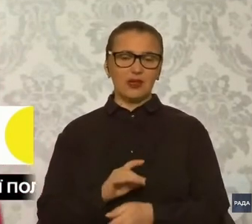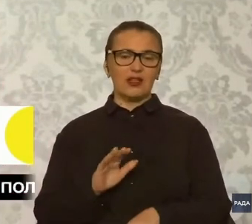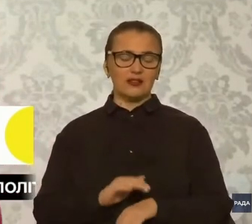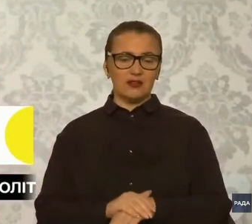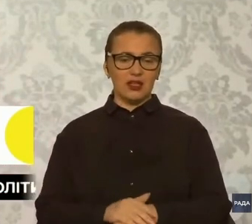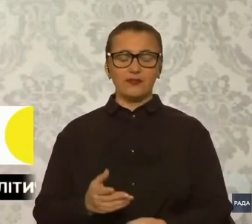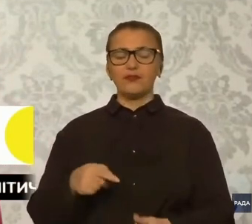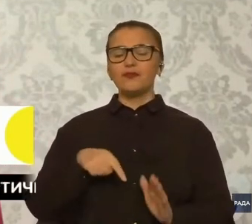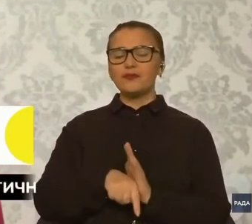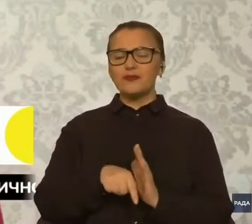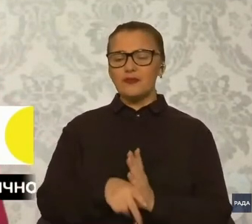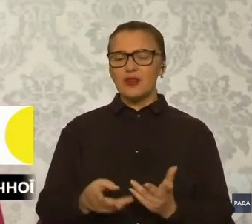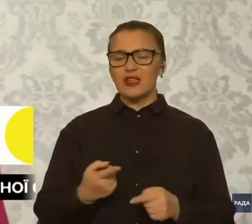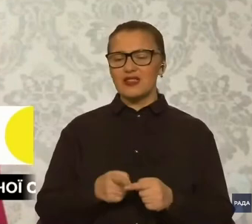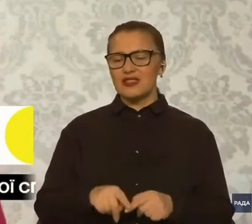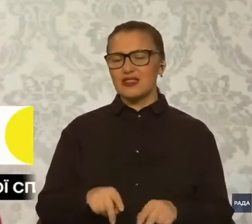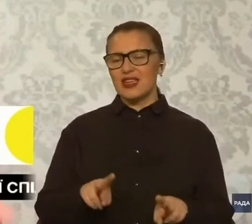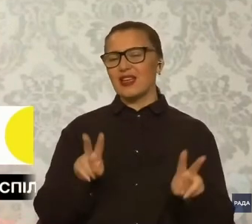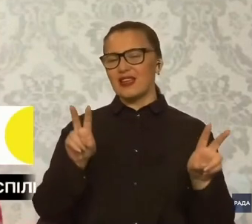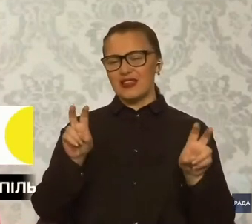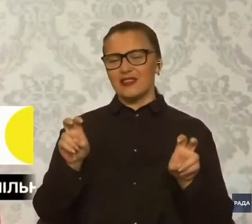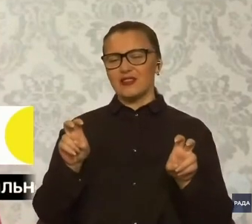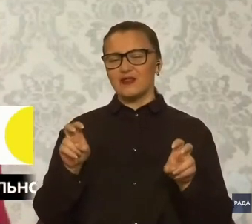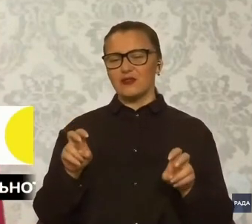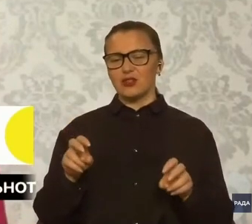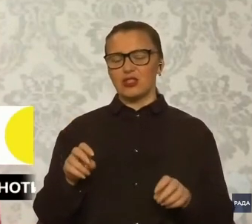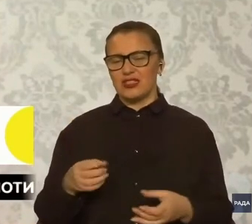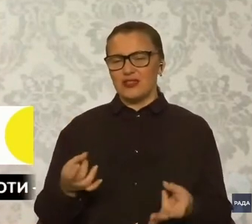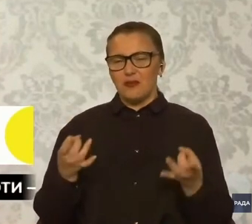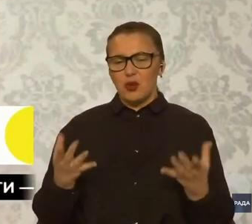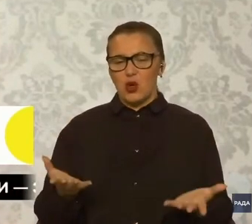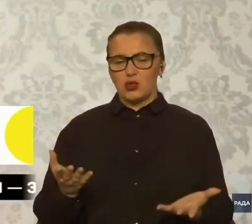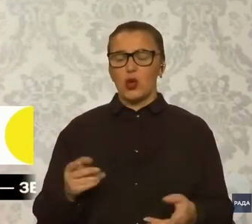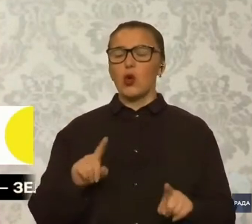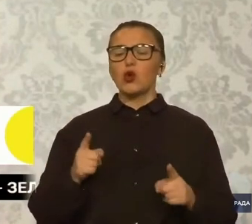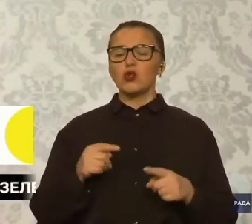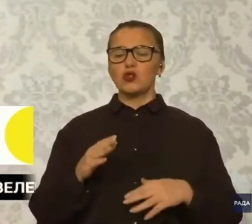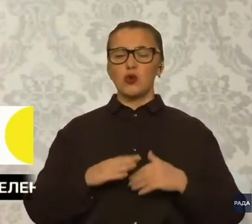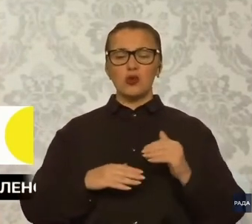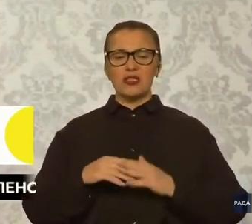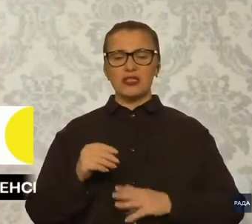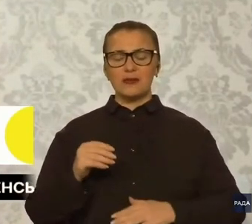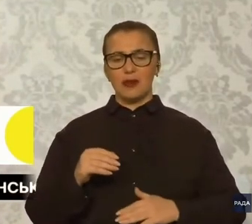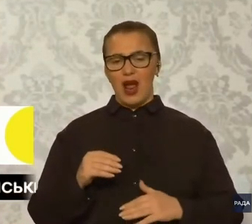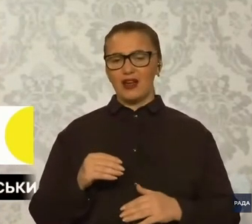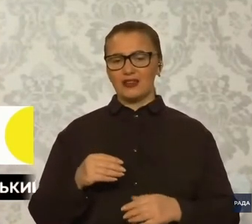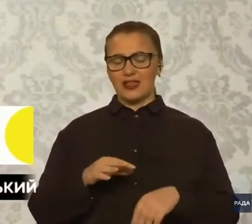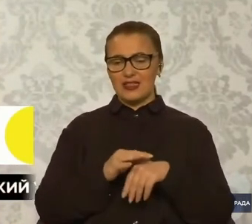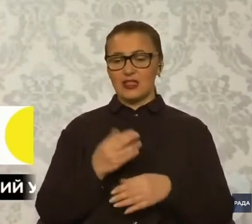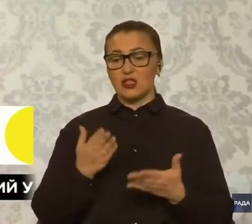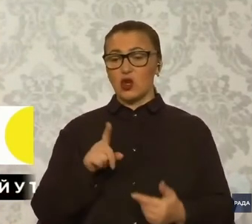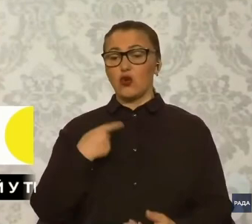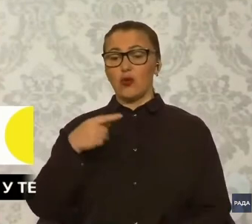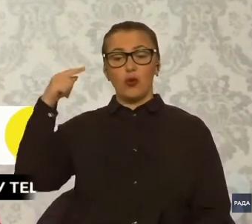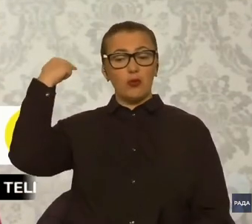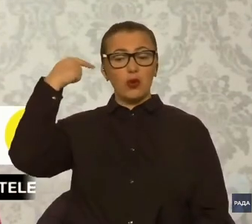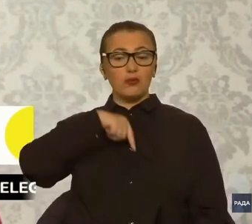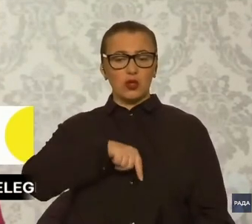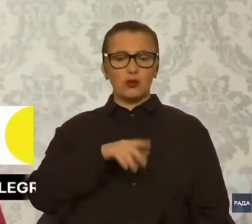справа в тому, що ніби це звучить дуже банально. Чому тілесні практики, якщо ми говоримо про психологію? Але за цей час